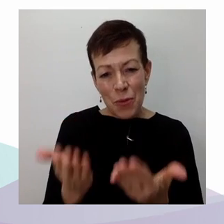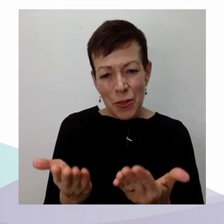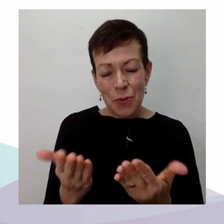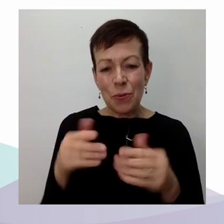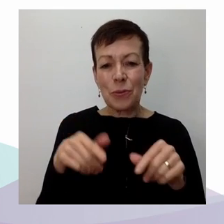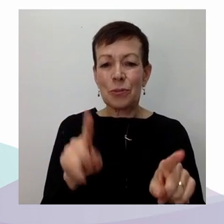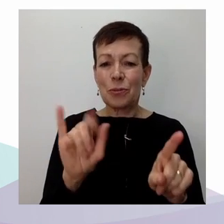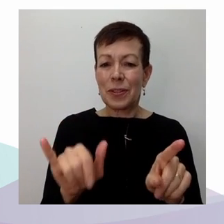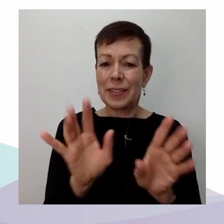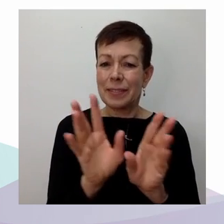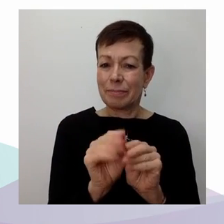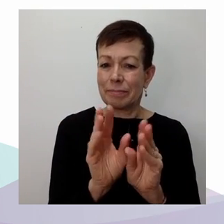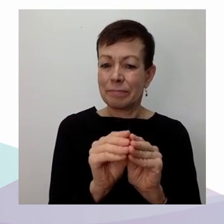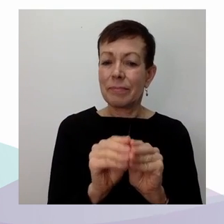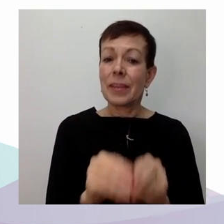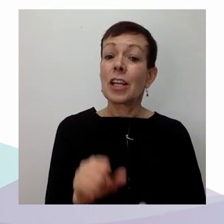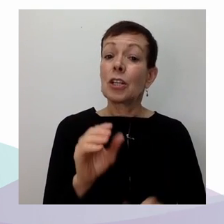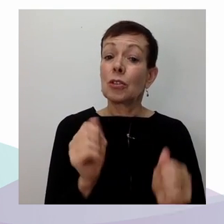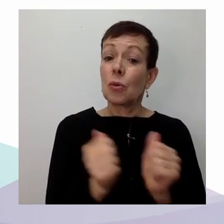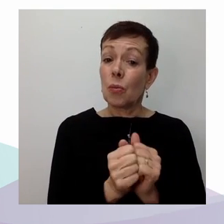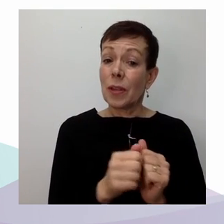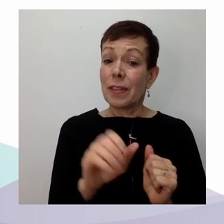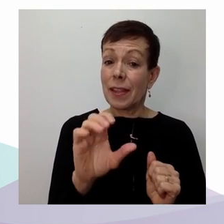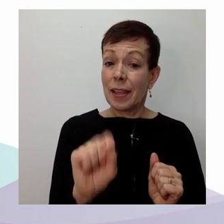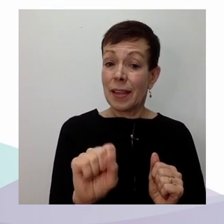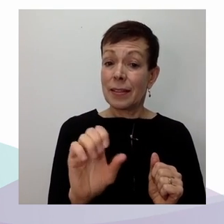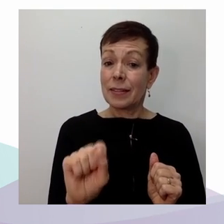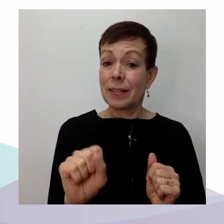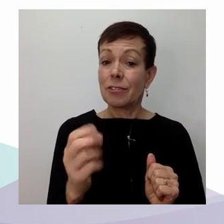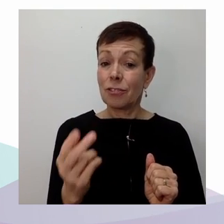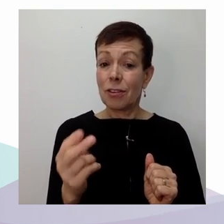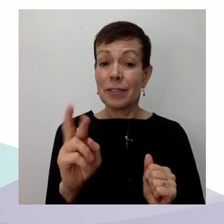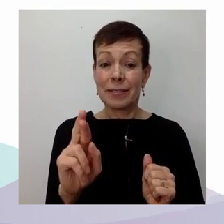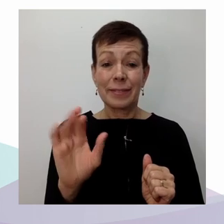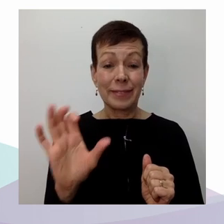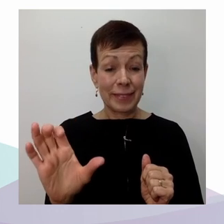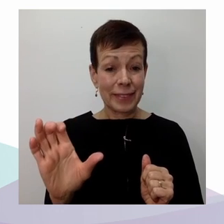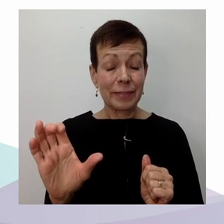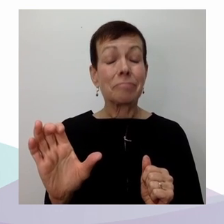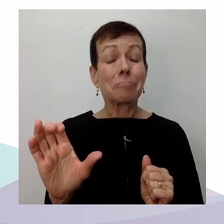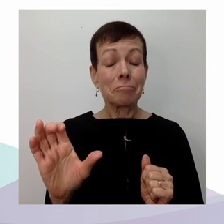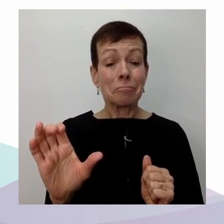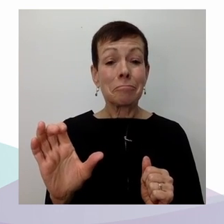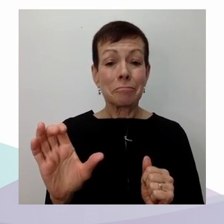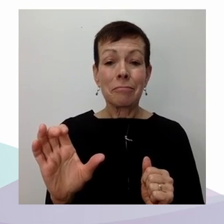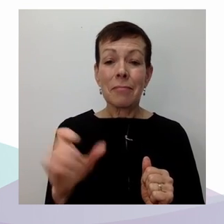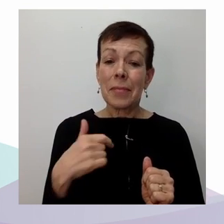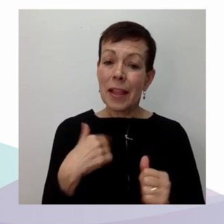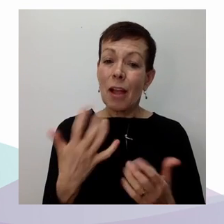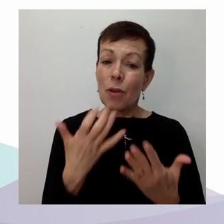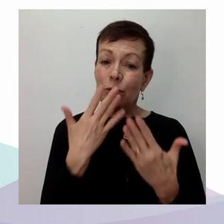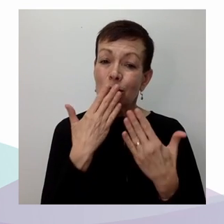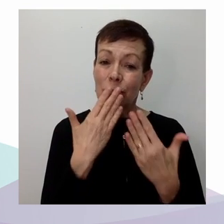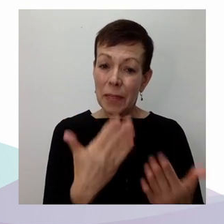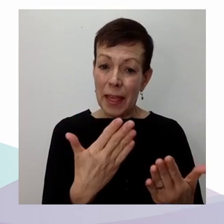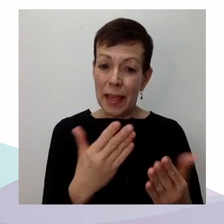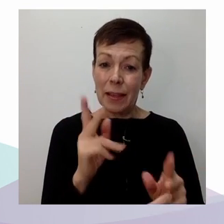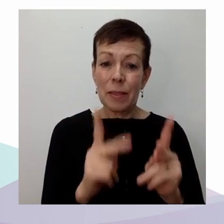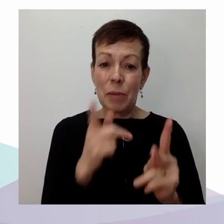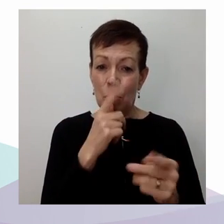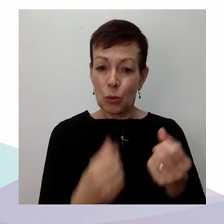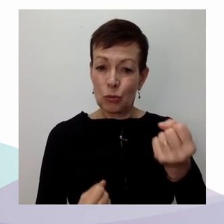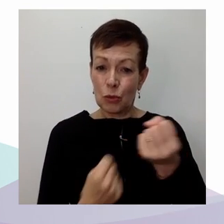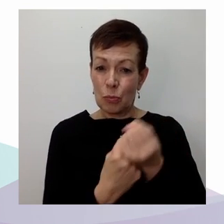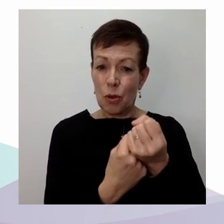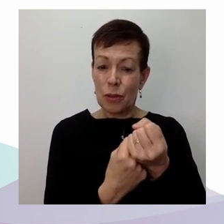je remercie une nouvelle fois les commanditaires de la série de causeries, voire grand, le Conseil de recherche en sciences